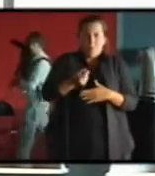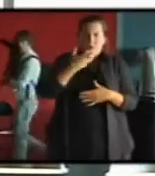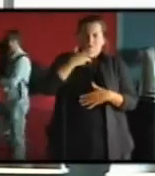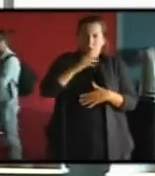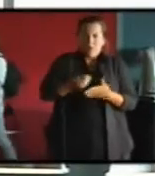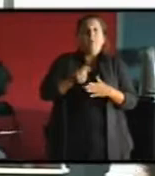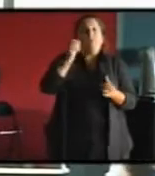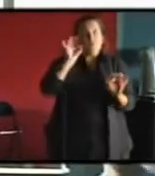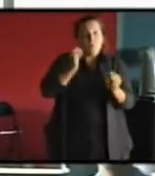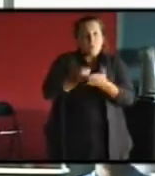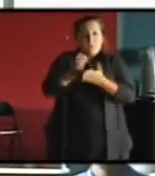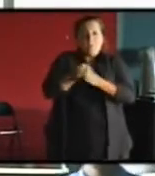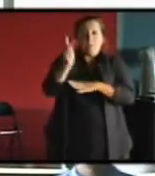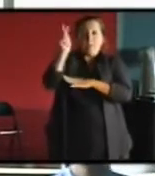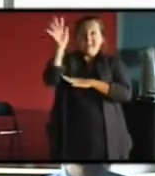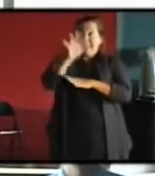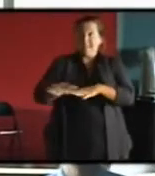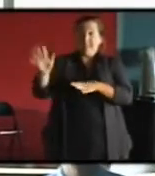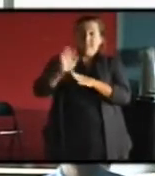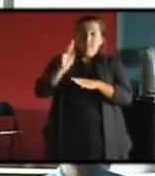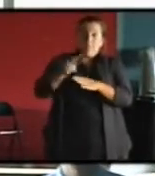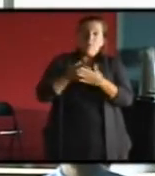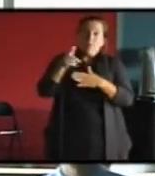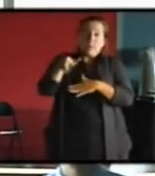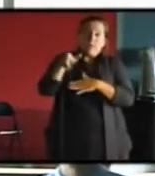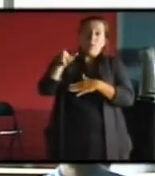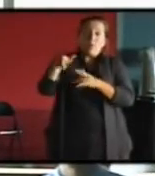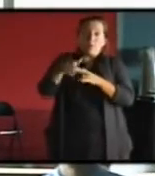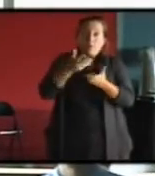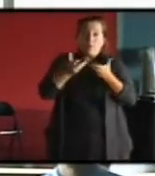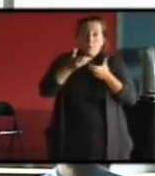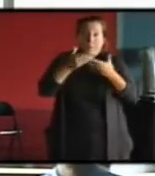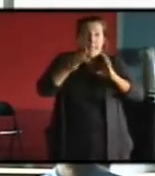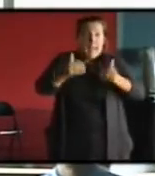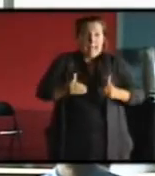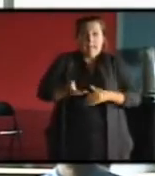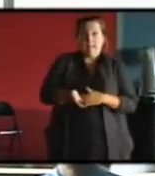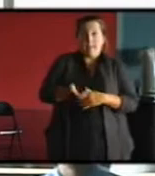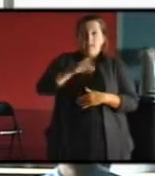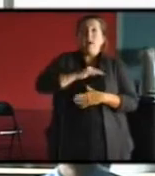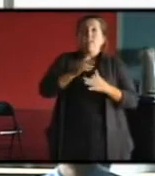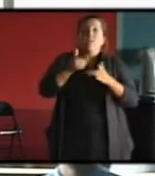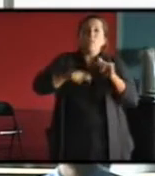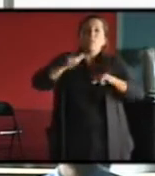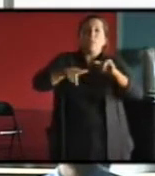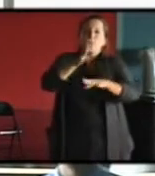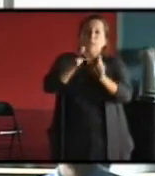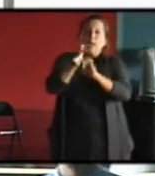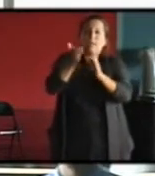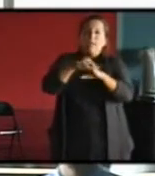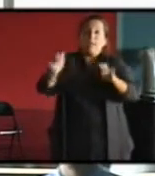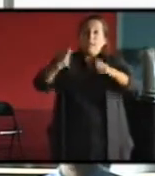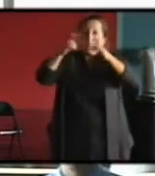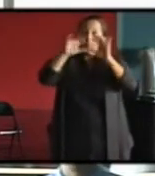Paris, on a beaucoup de gens dans le logement social qui ne se chauffent plus et qui, de ce fait-là, on a même une dégradation des